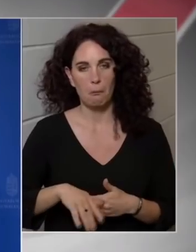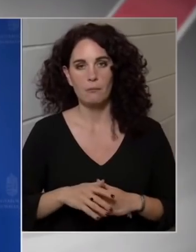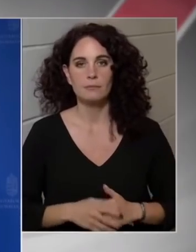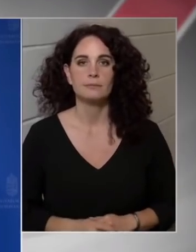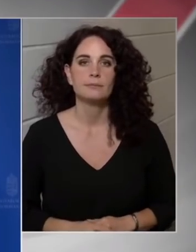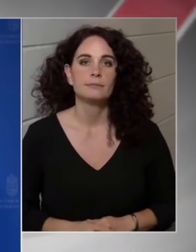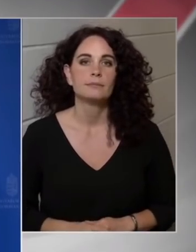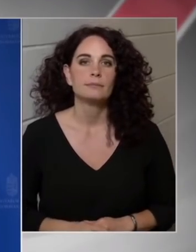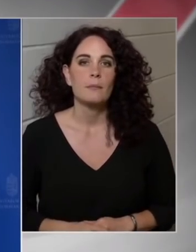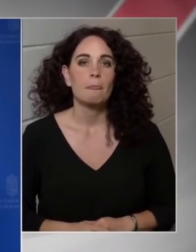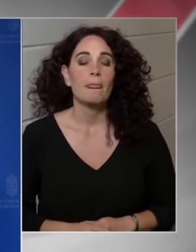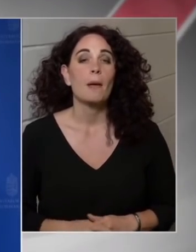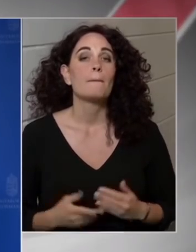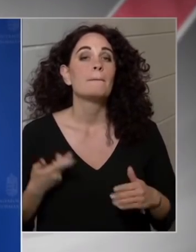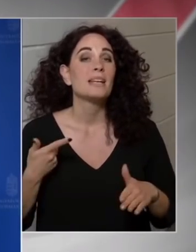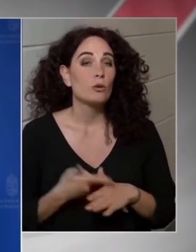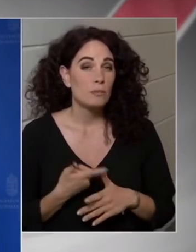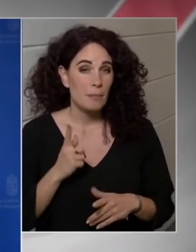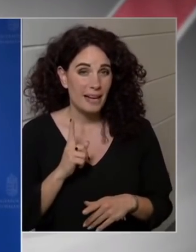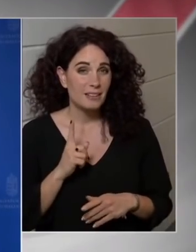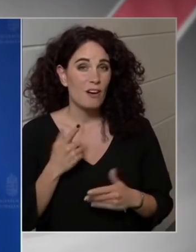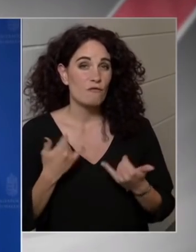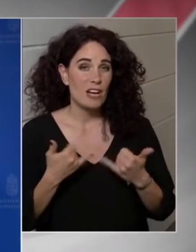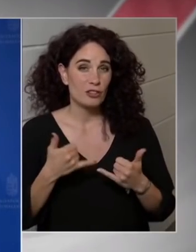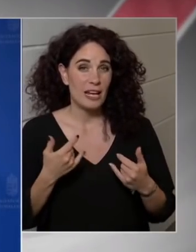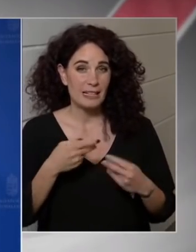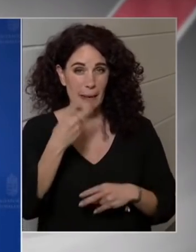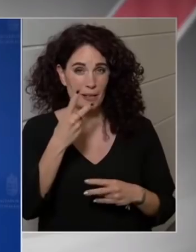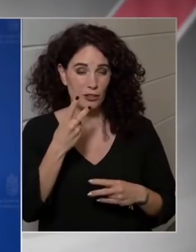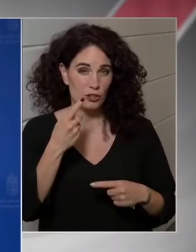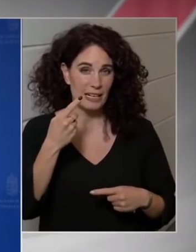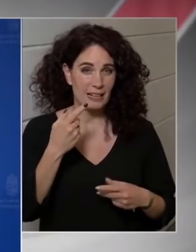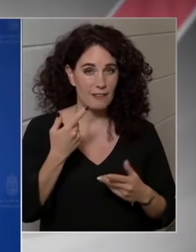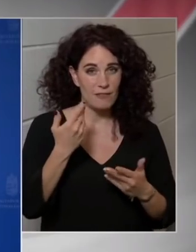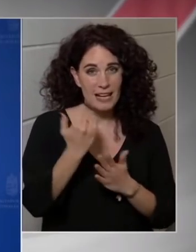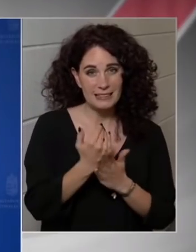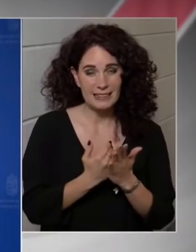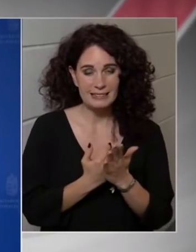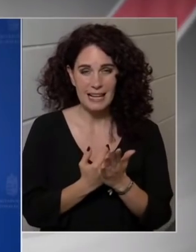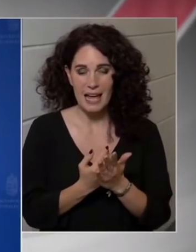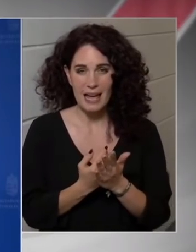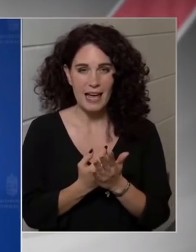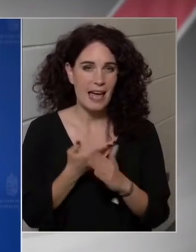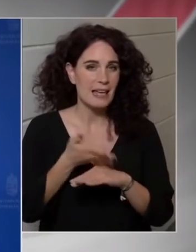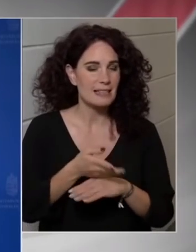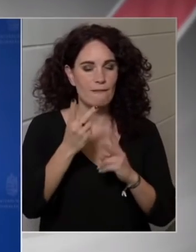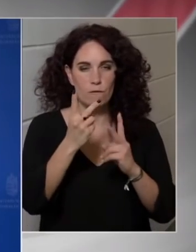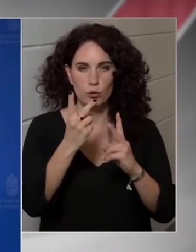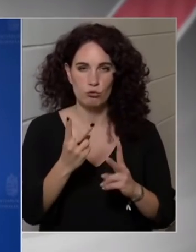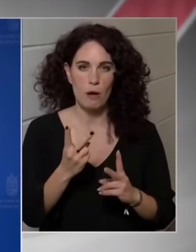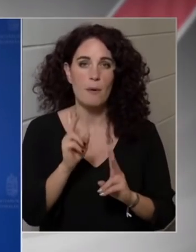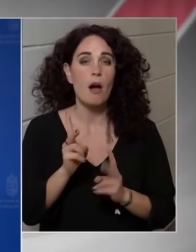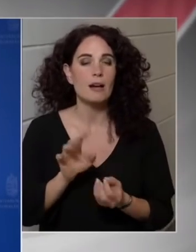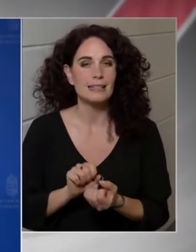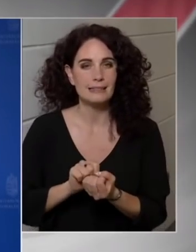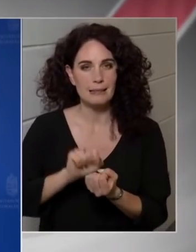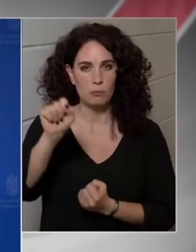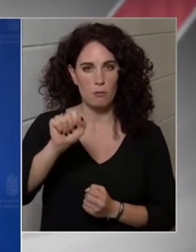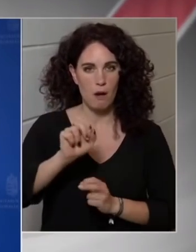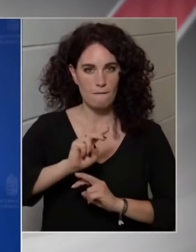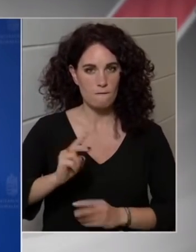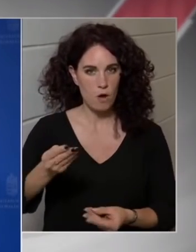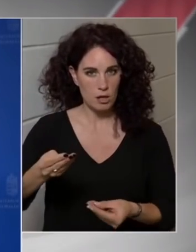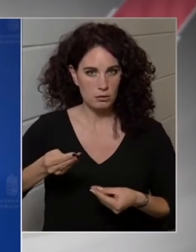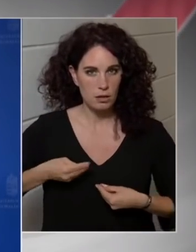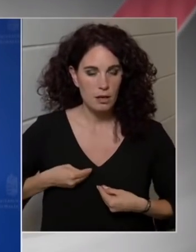hogyha a versenyképességi feltételeket nézzük, akkor ma az egyik legfontosabb dolog az, hogy aki diplomát szerez, az beszéljen